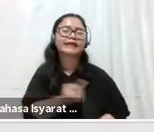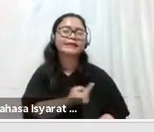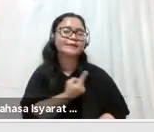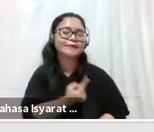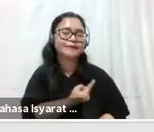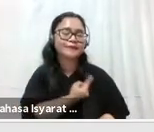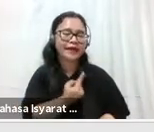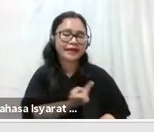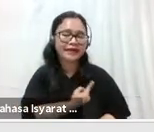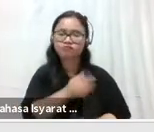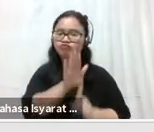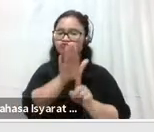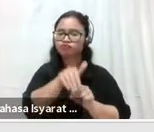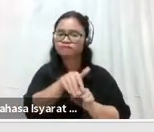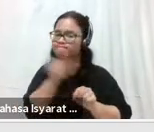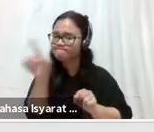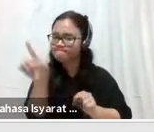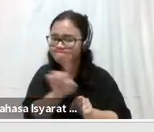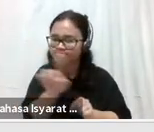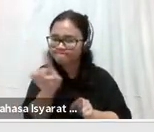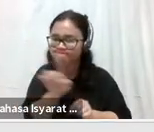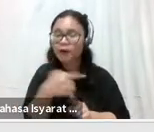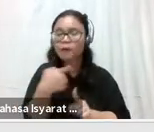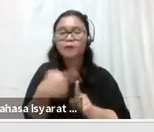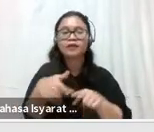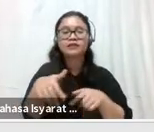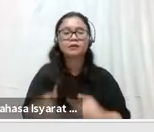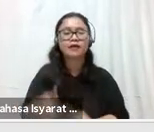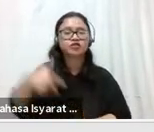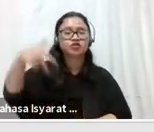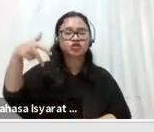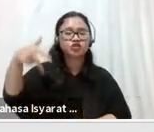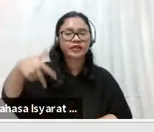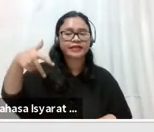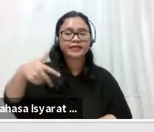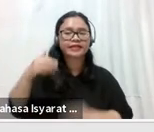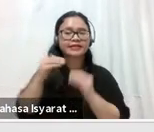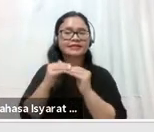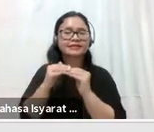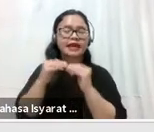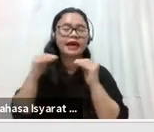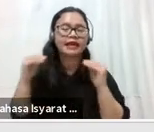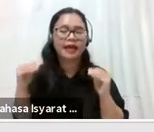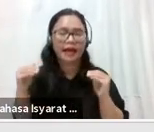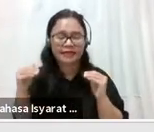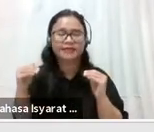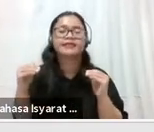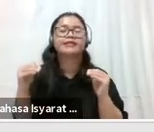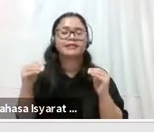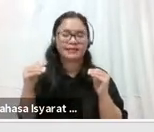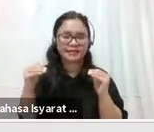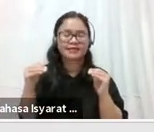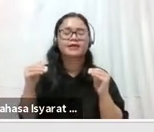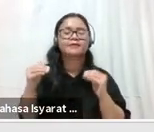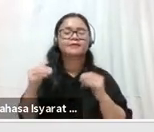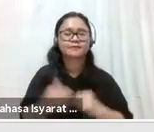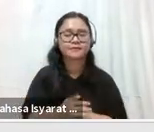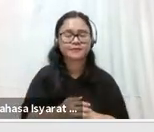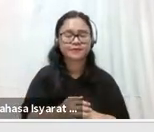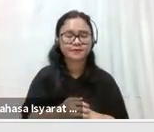non diskriminasi dan kesetaraan gender serta kolektif kolegian kolegial